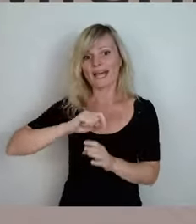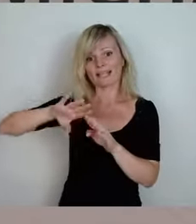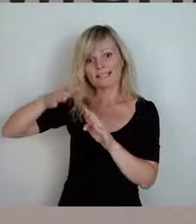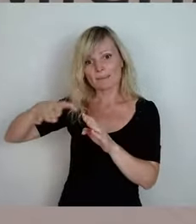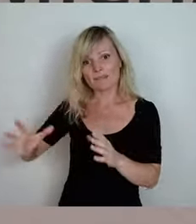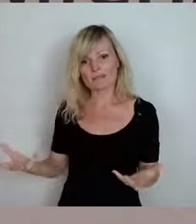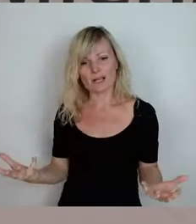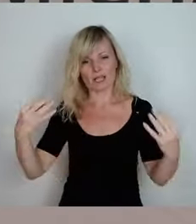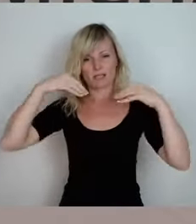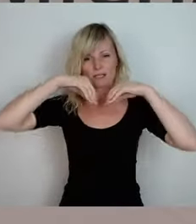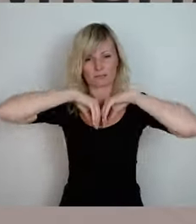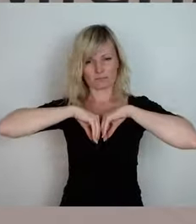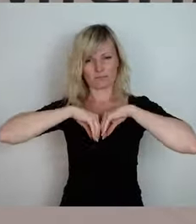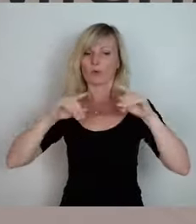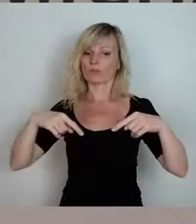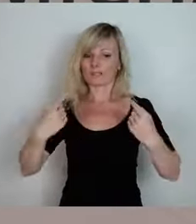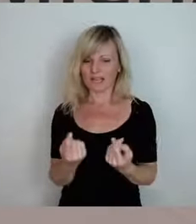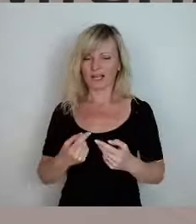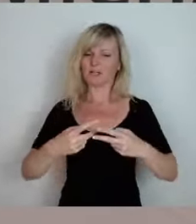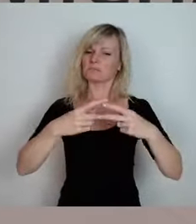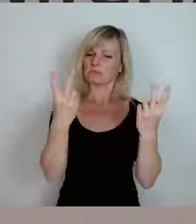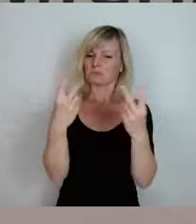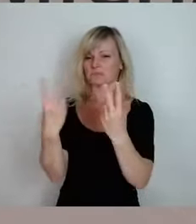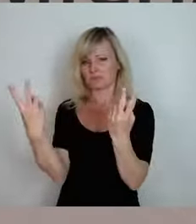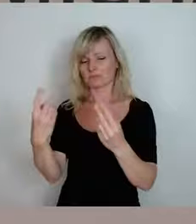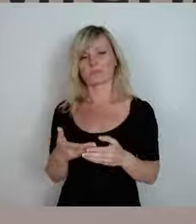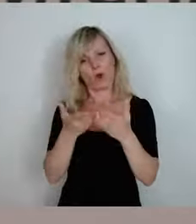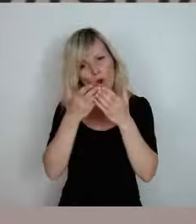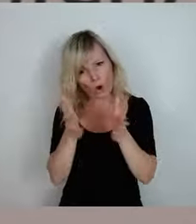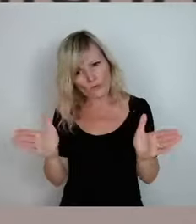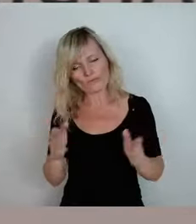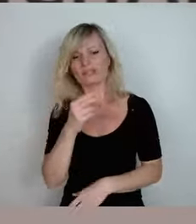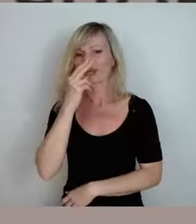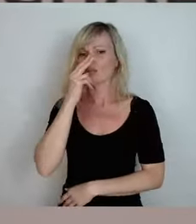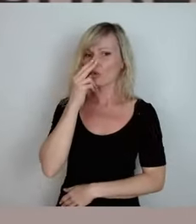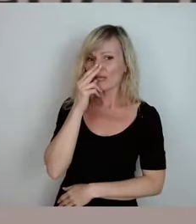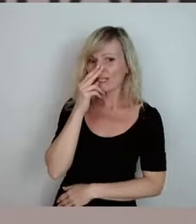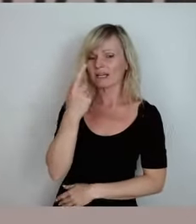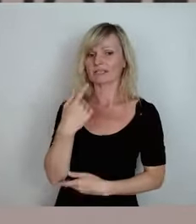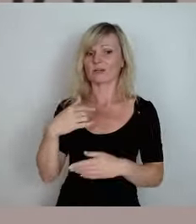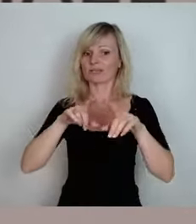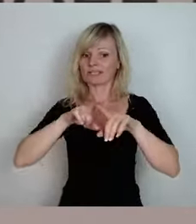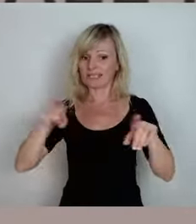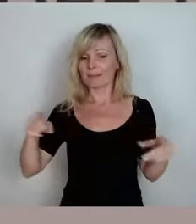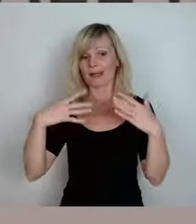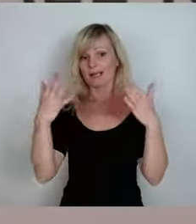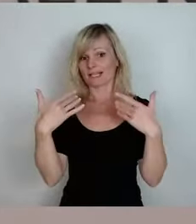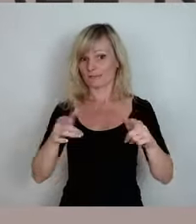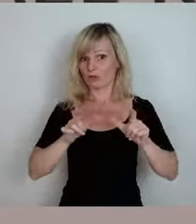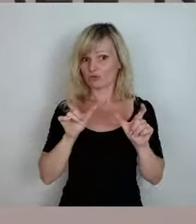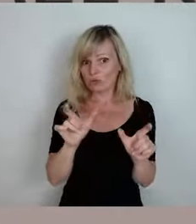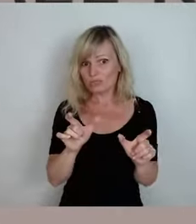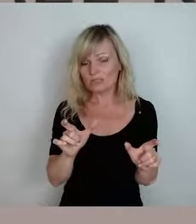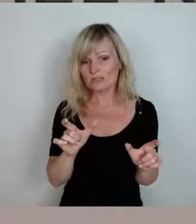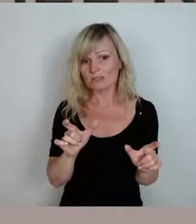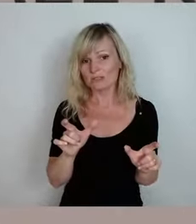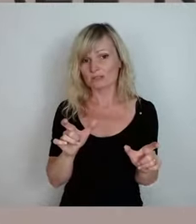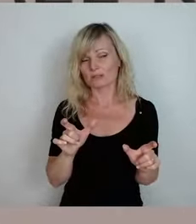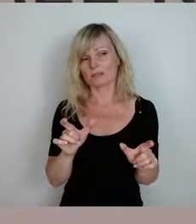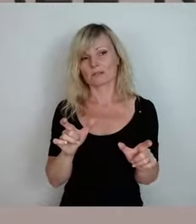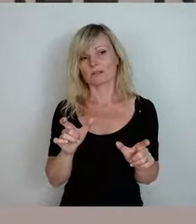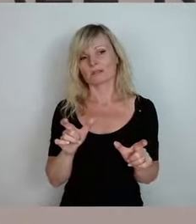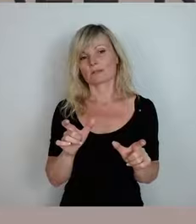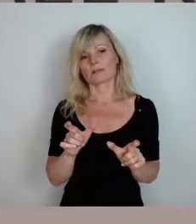dann wird das alles werden. Offen bleiben, neugierig bleiben. Und beim Thema Klimaschutz, ich finde, das sind ja alles so Reflexe.